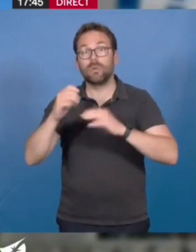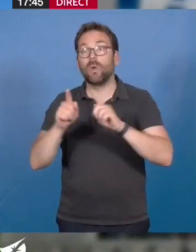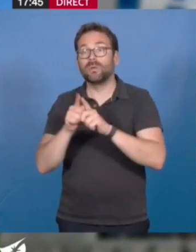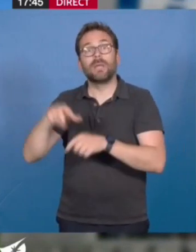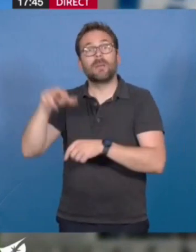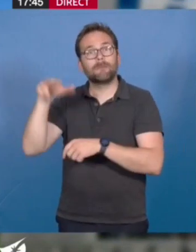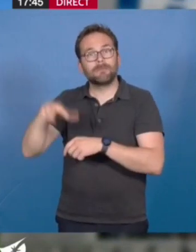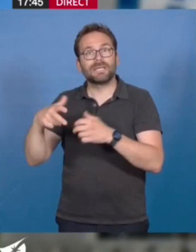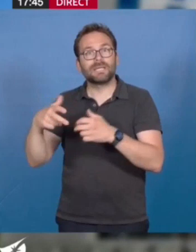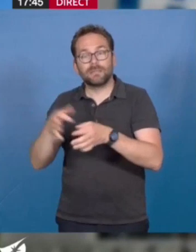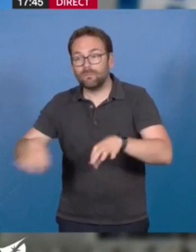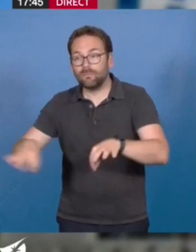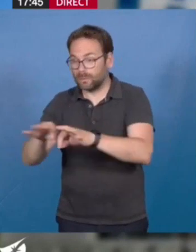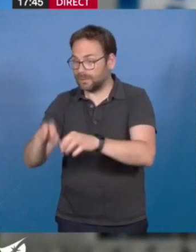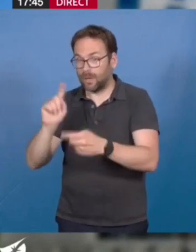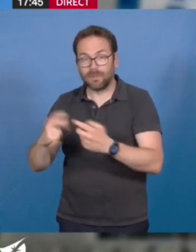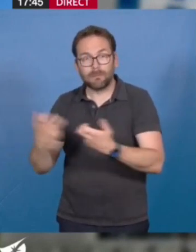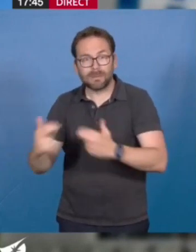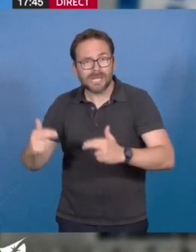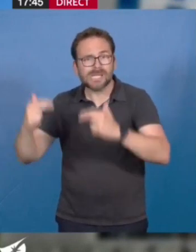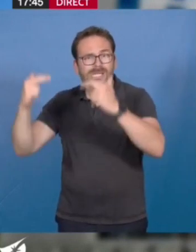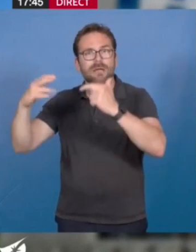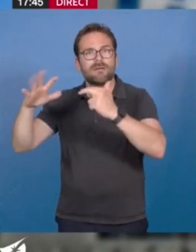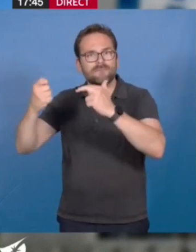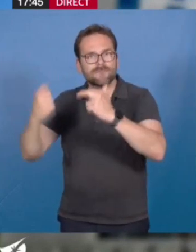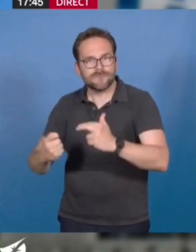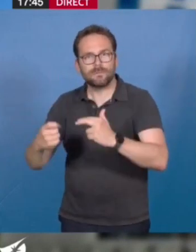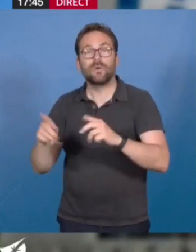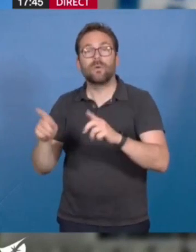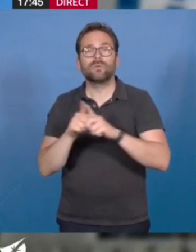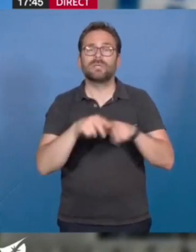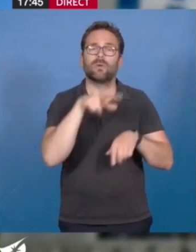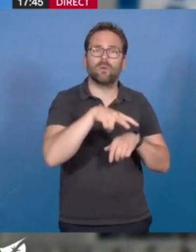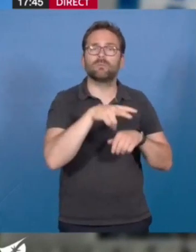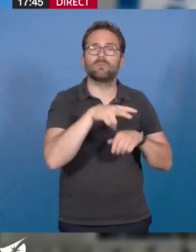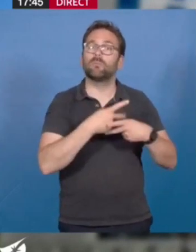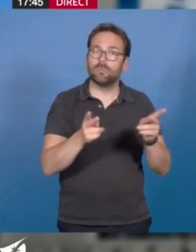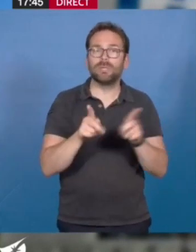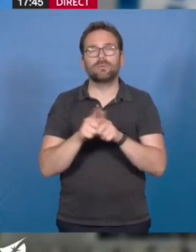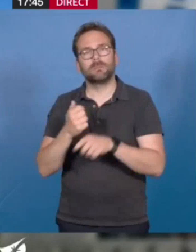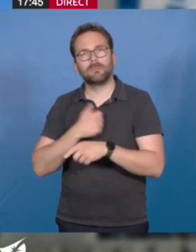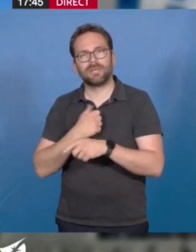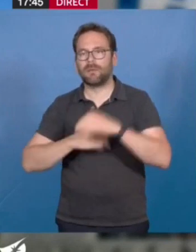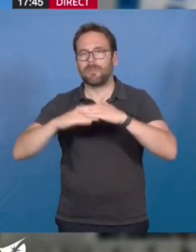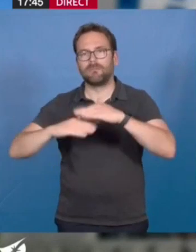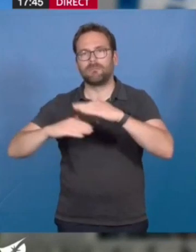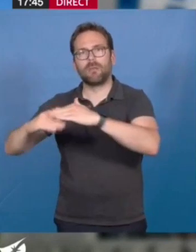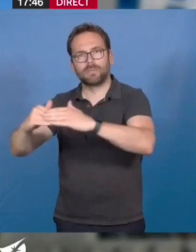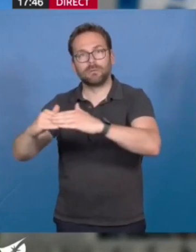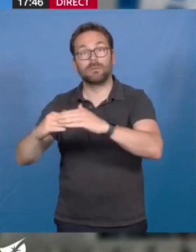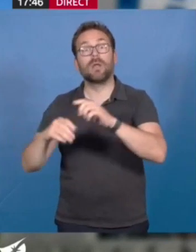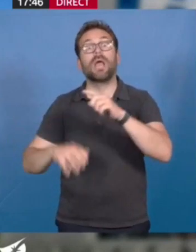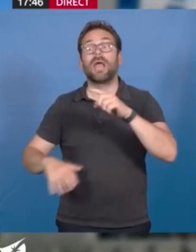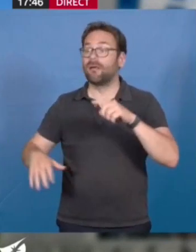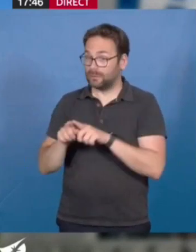pour empêcher toute forme de spéculation, assorti d'un plafonnement des loyers dans le public comme dans le privé, avec une compensation